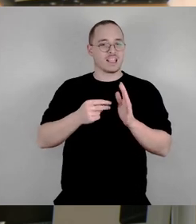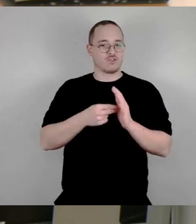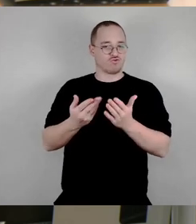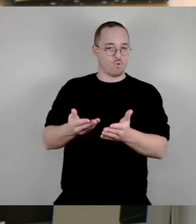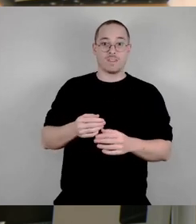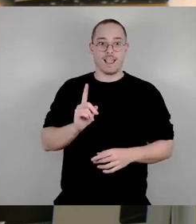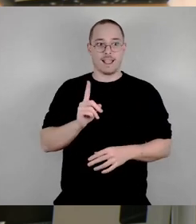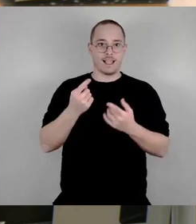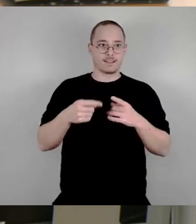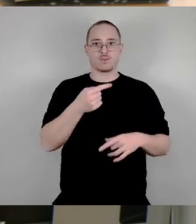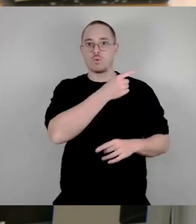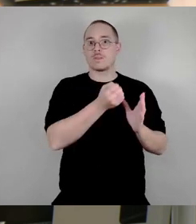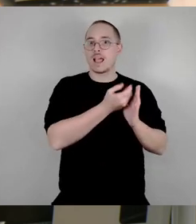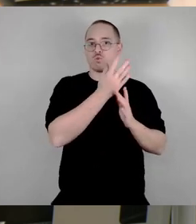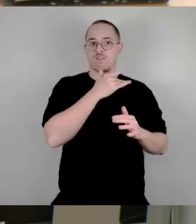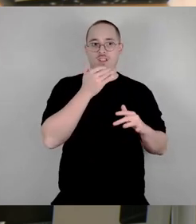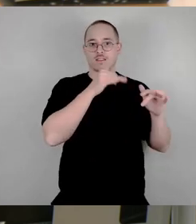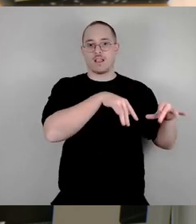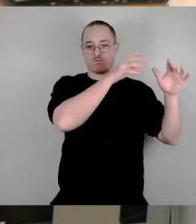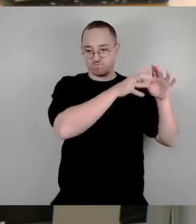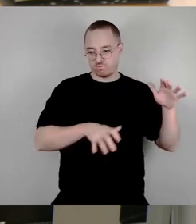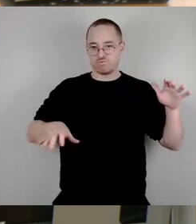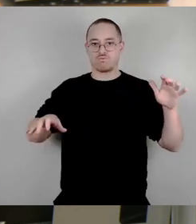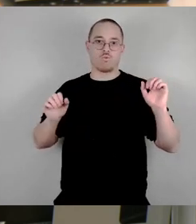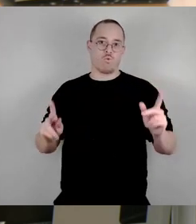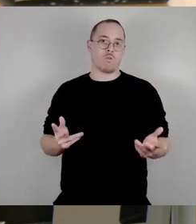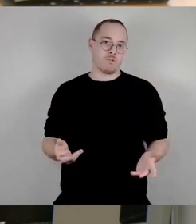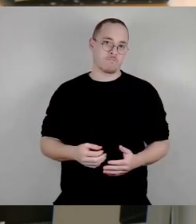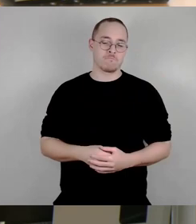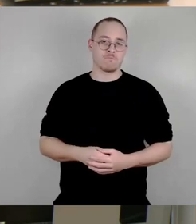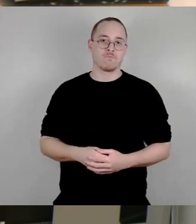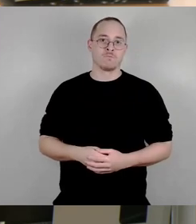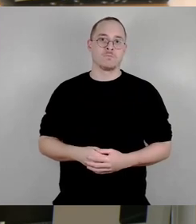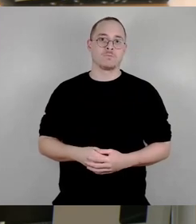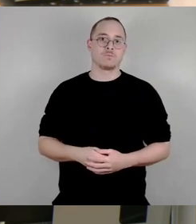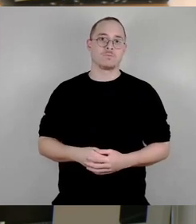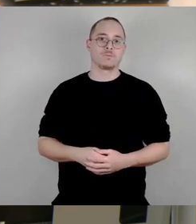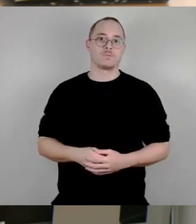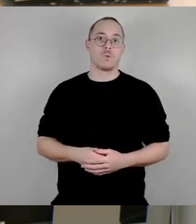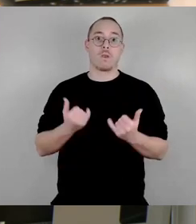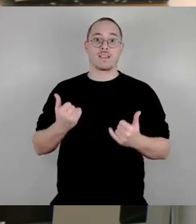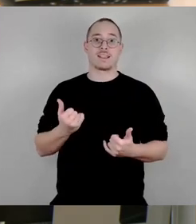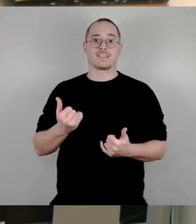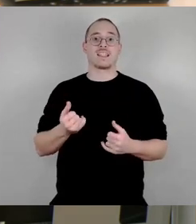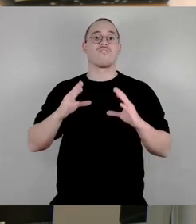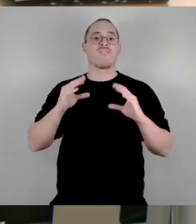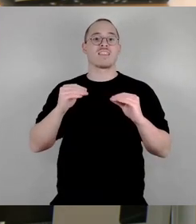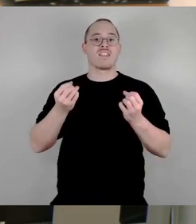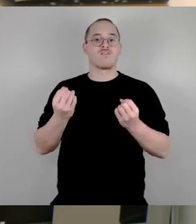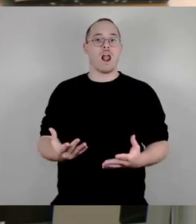für den Betrieb des Stauseebades. Und jetzt hat Wattenfall diese Umwälzung